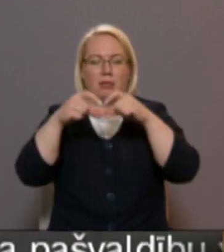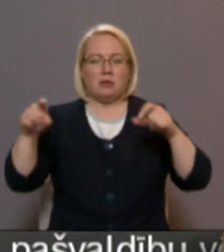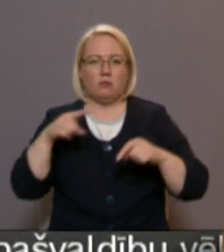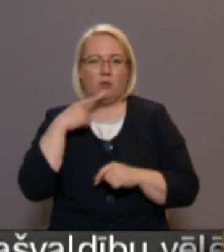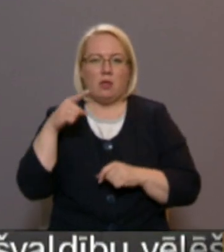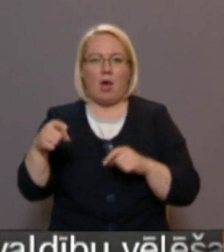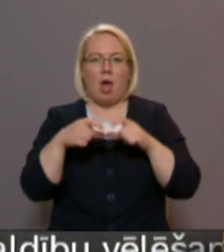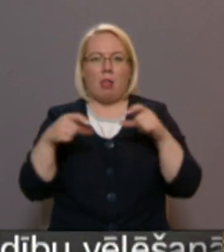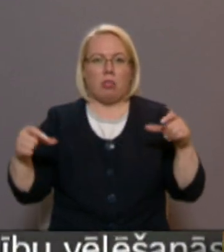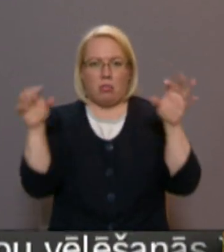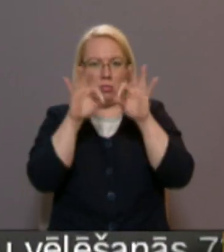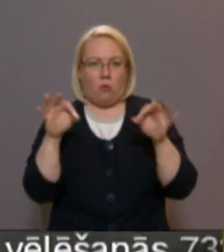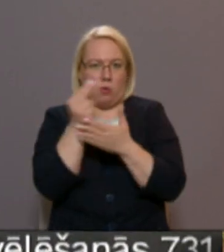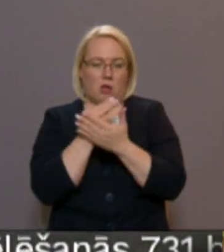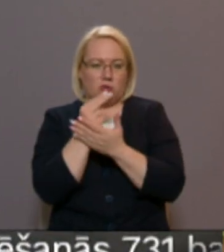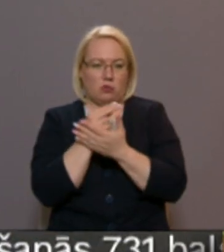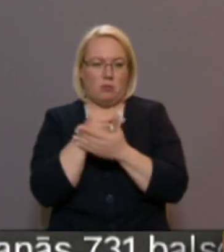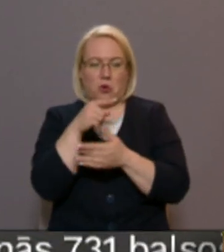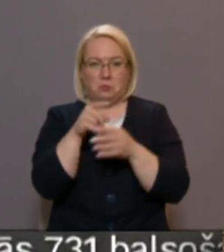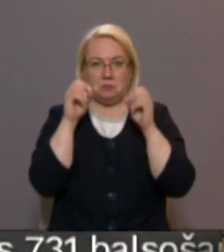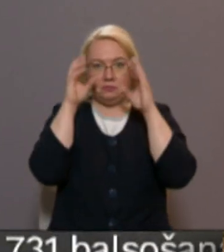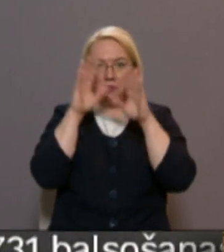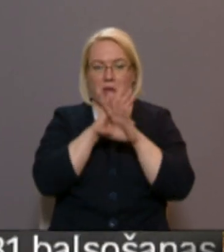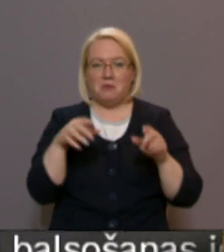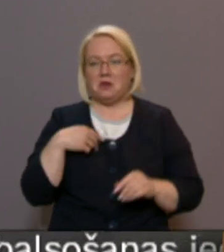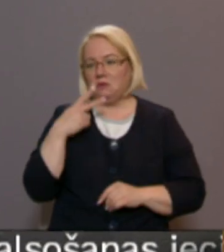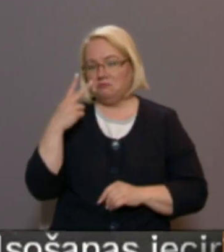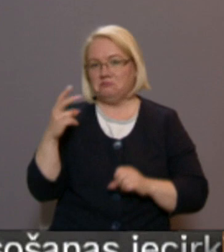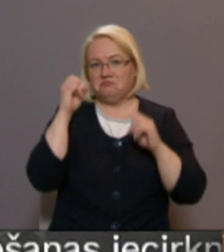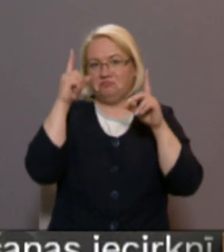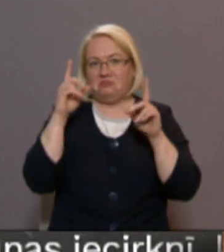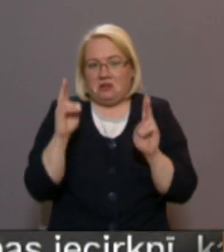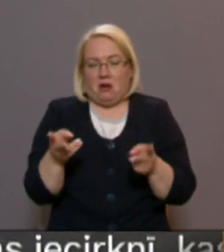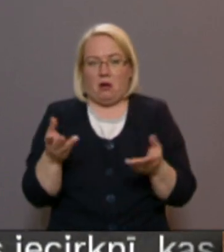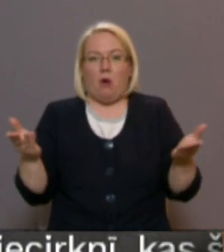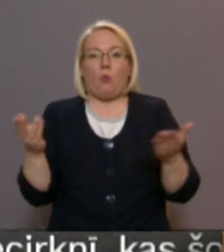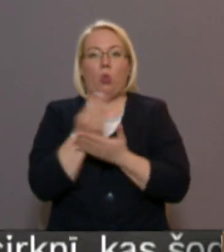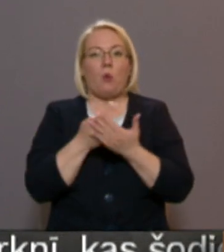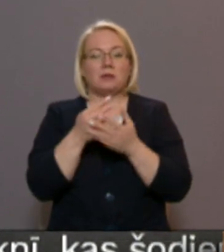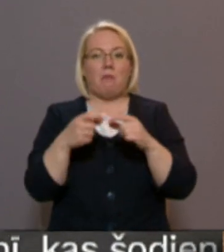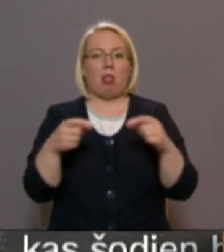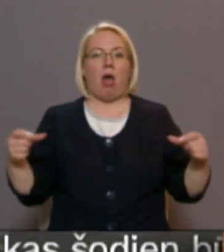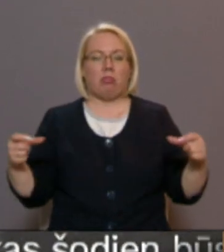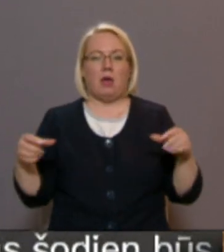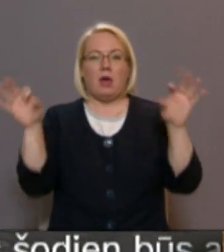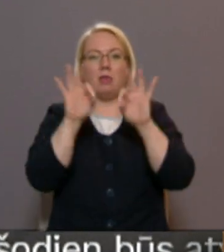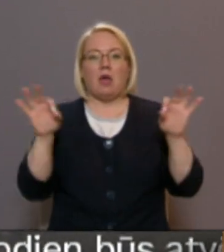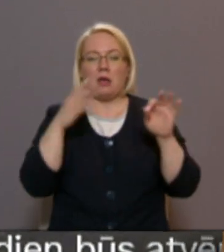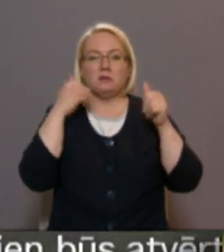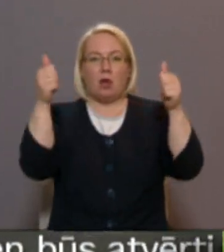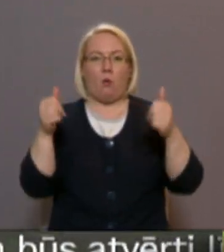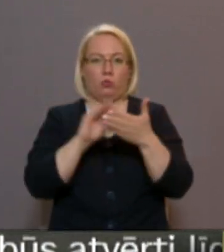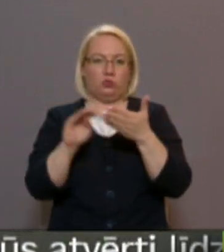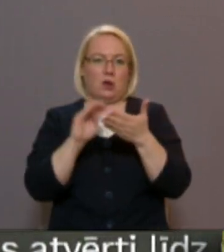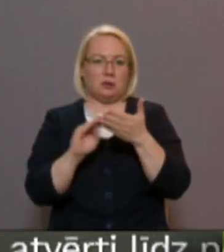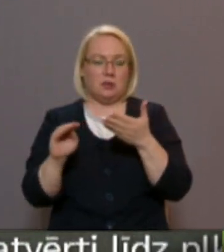tās lentas neko nenazīmē. Neizbrīnīja tā, nedaudz? Nedaudz izbrīnīja, bet ap ko nozīmē lenta, ja tur nekas nav rakstīts uz viņas.